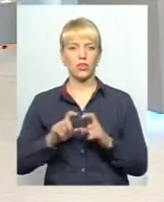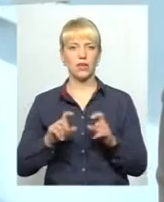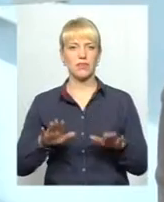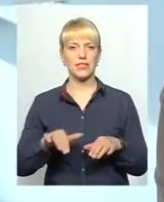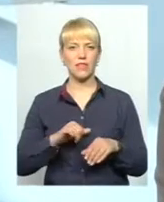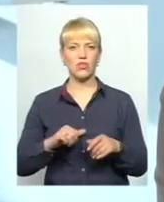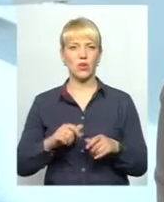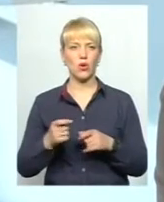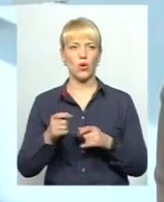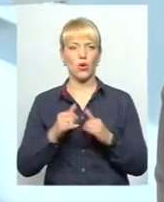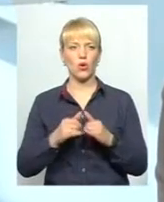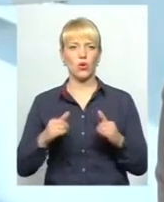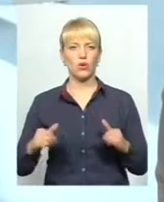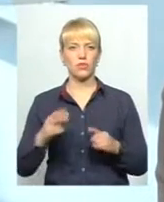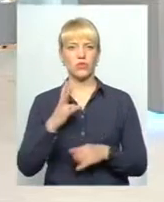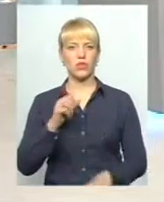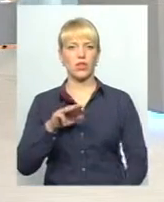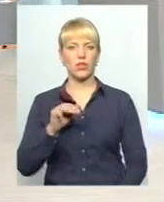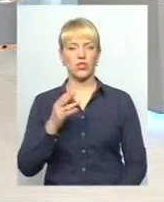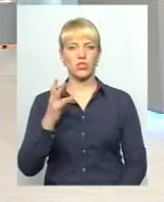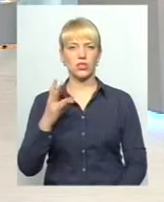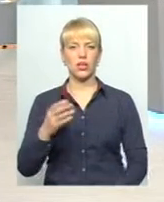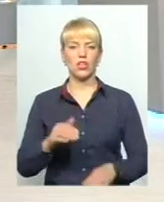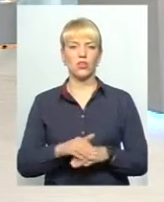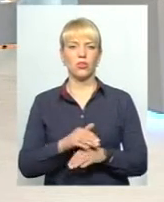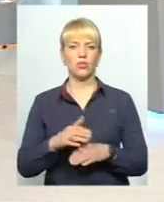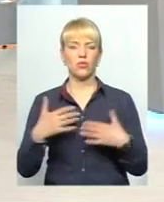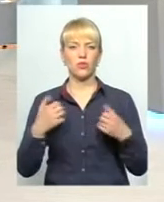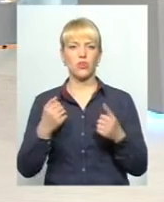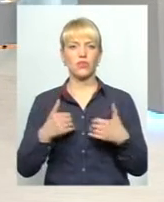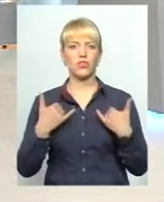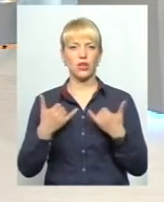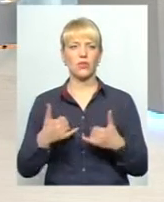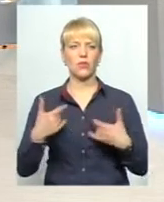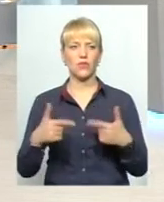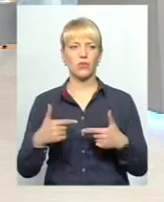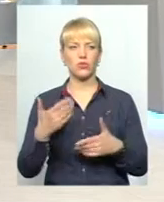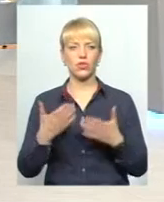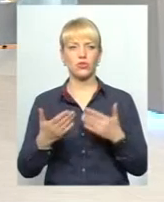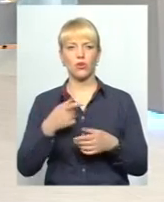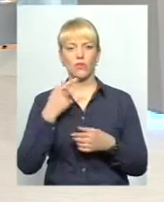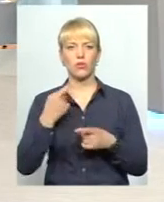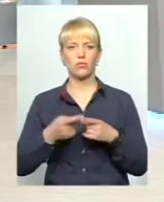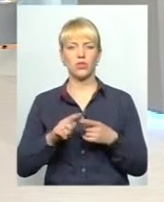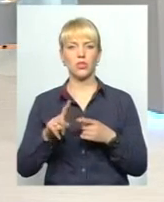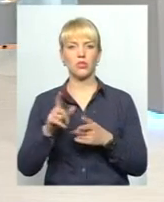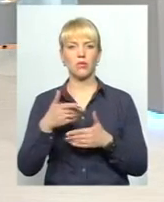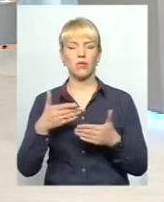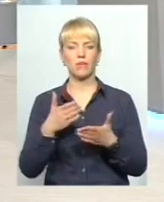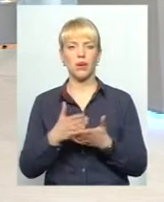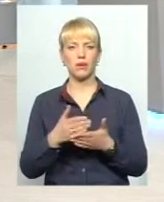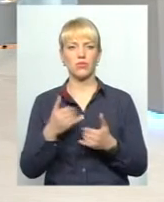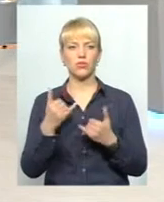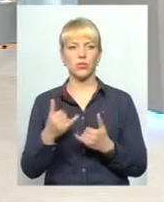розвитку «Никішина». Добре здоров'я, шановні гості! Власне, якщо говорити про те, що маємо сьогодні, пане